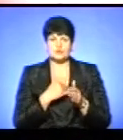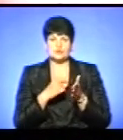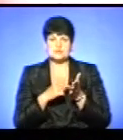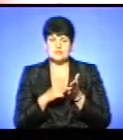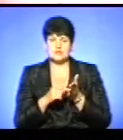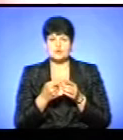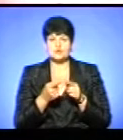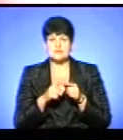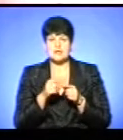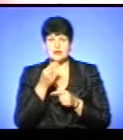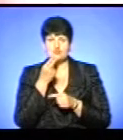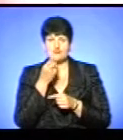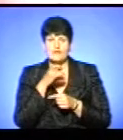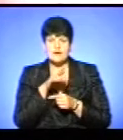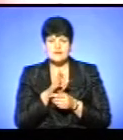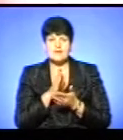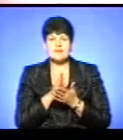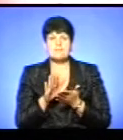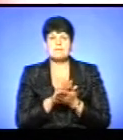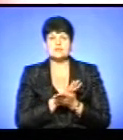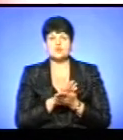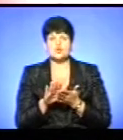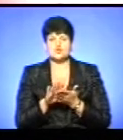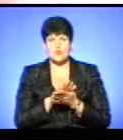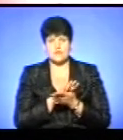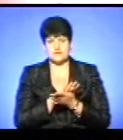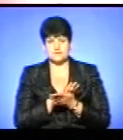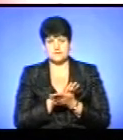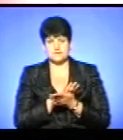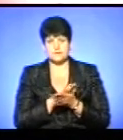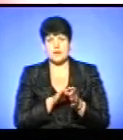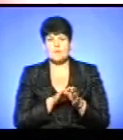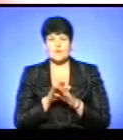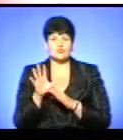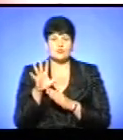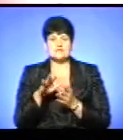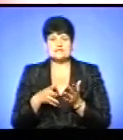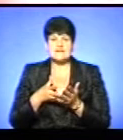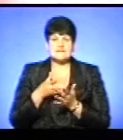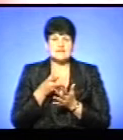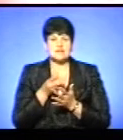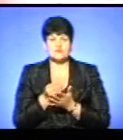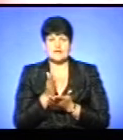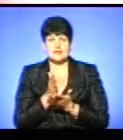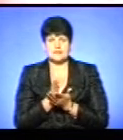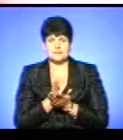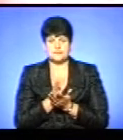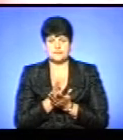що це харчування є безкоштовним. Повністю все фінансування, яке йде,